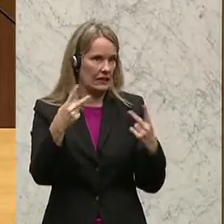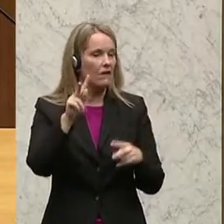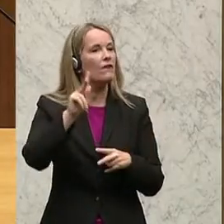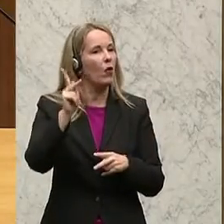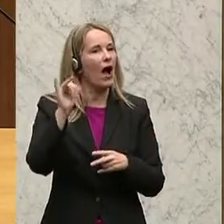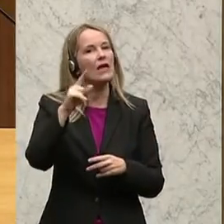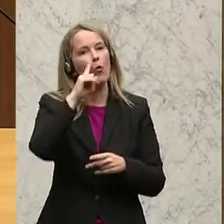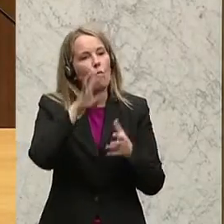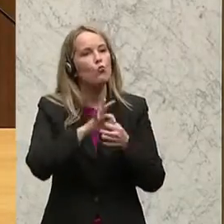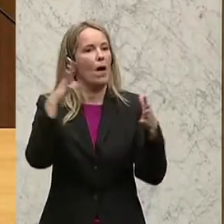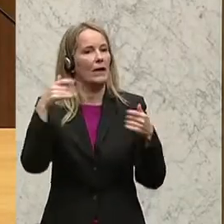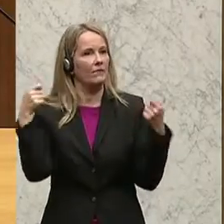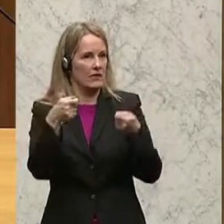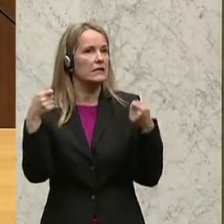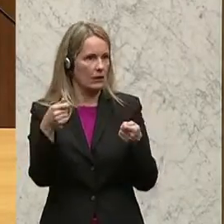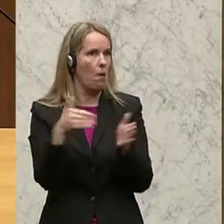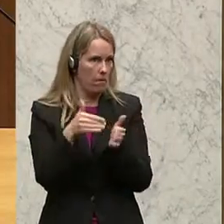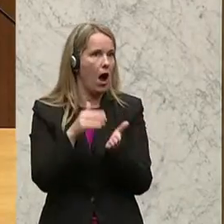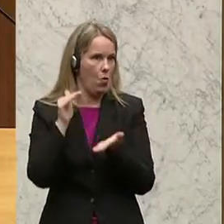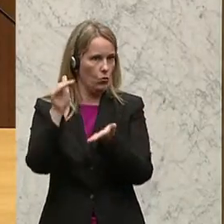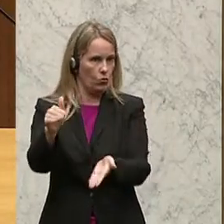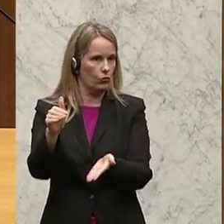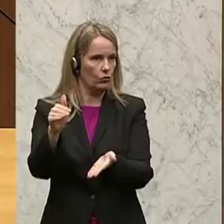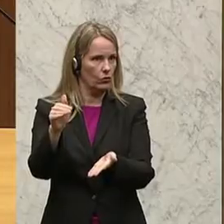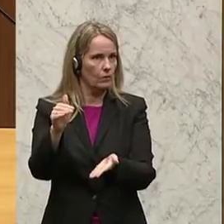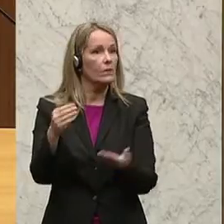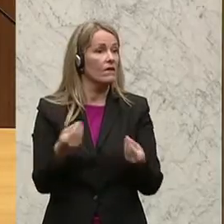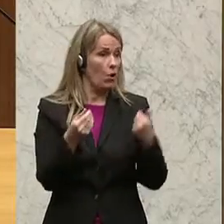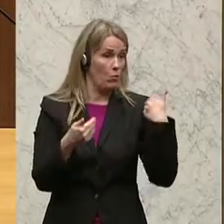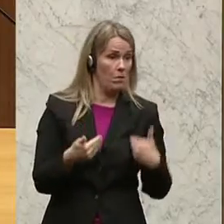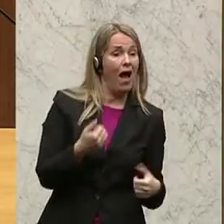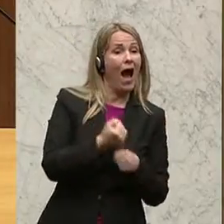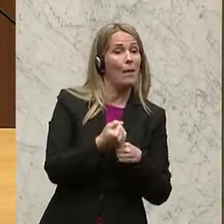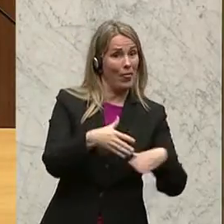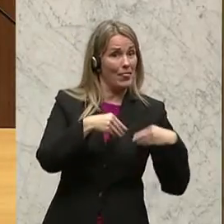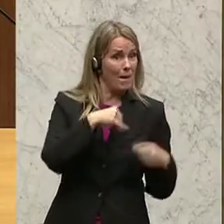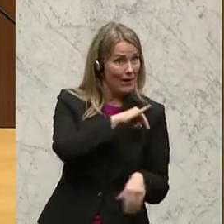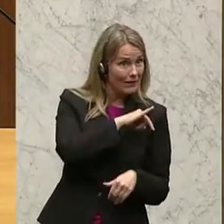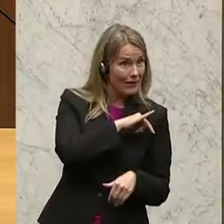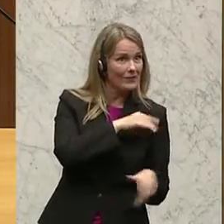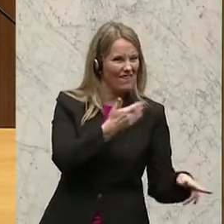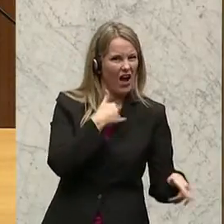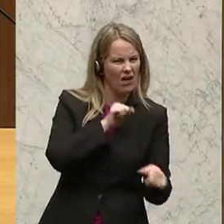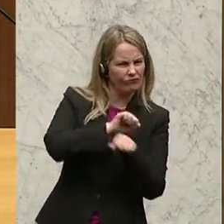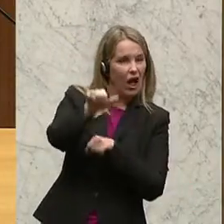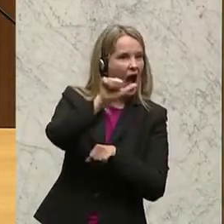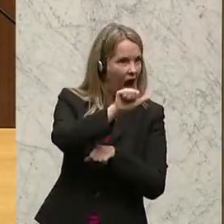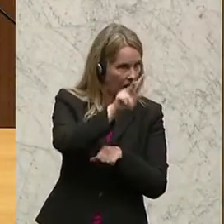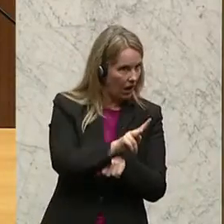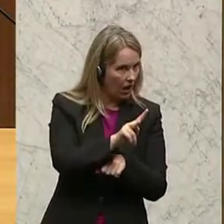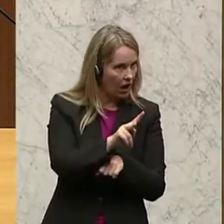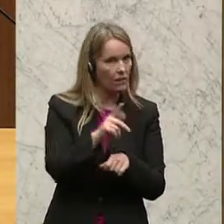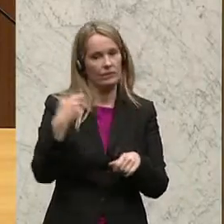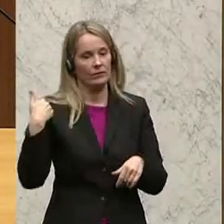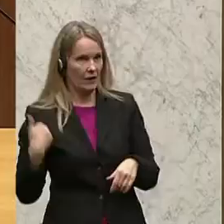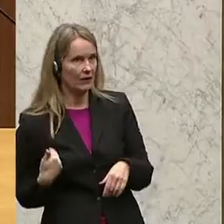unabhängige Finanzierung braucht. Und zwar hat es auf der einen Seite die Arbeitnehmerinteressen der AK gegeben und auf der anderen Seite